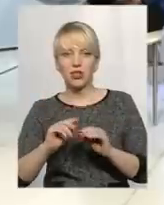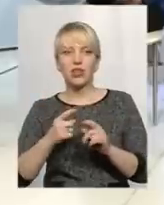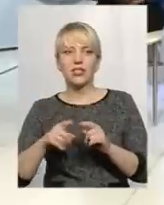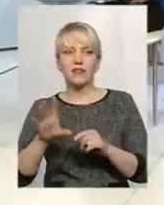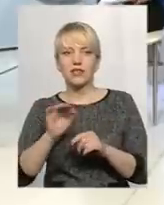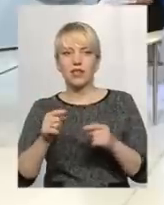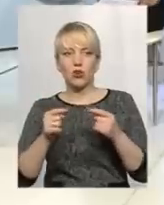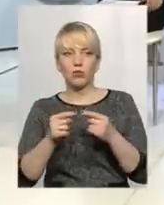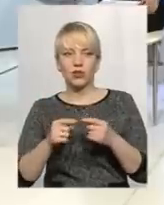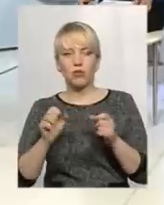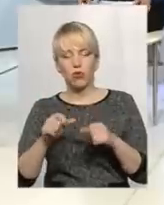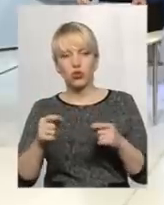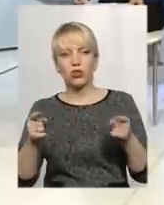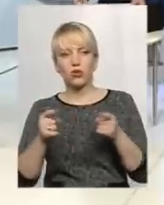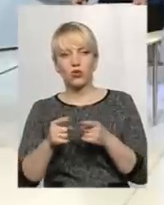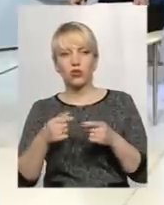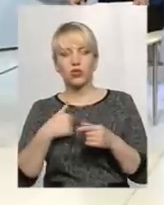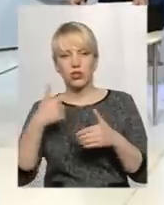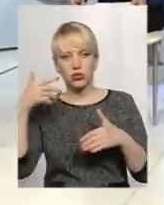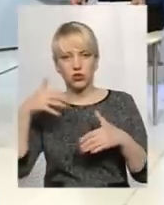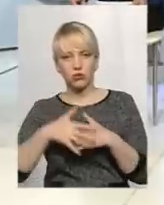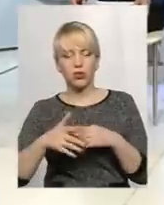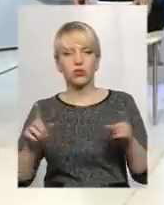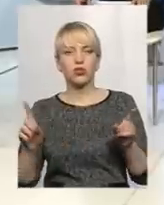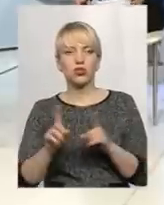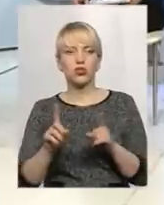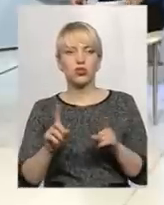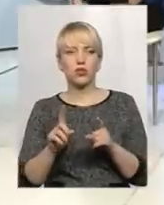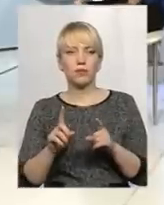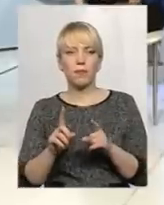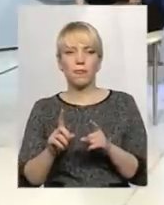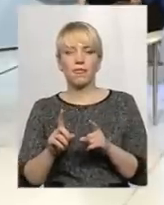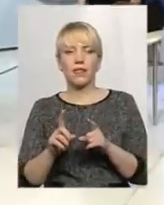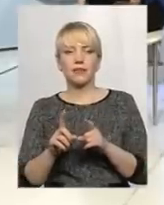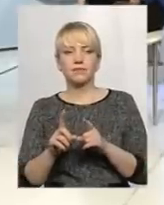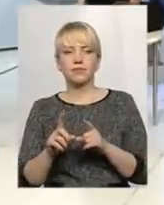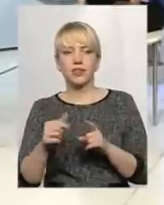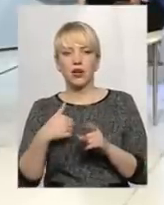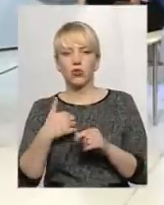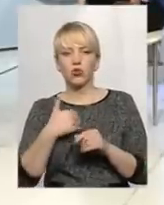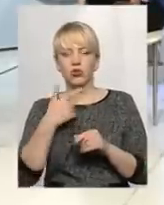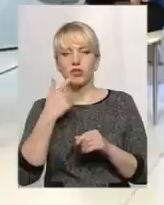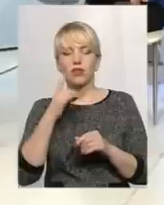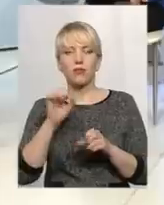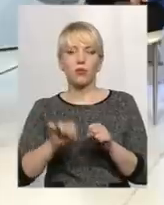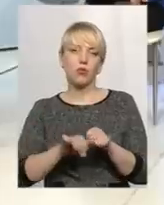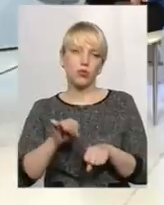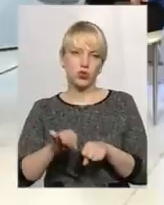коротко, тому що в нас, чесно, не так багато, зрозуміло, що можна розповідати, коротень, хочу пройтись по типах порушення.